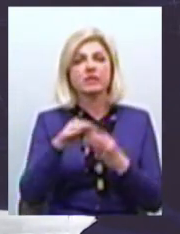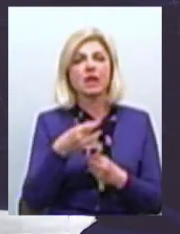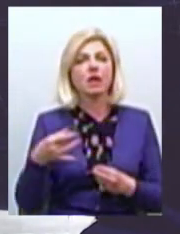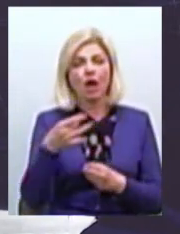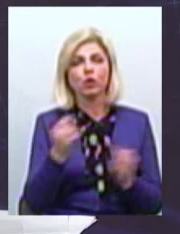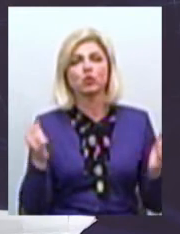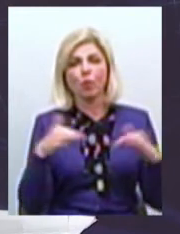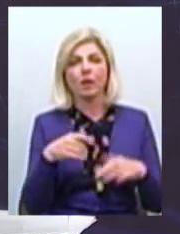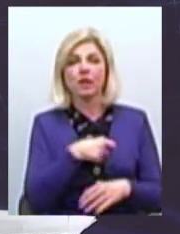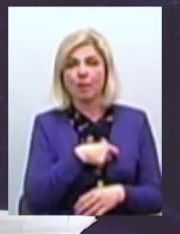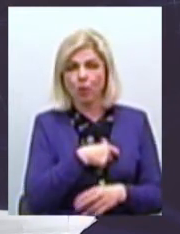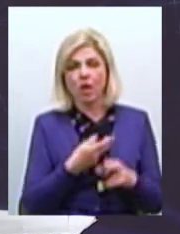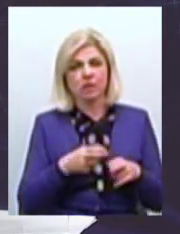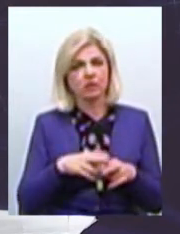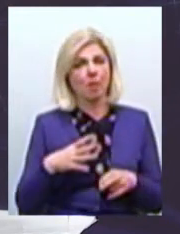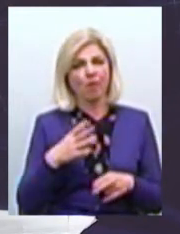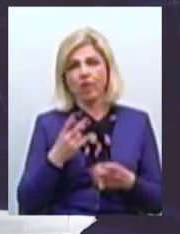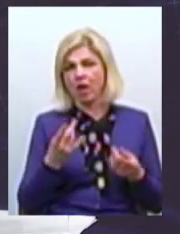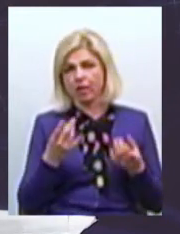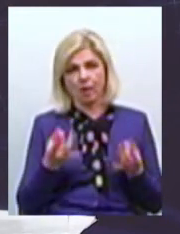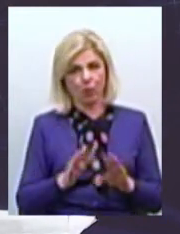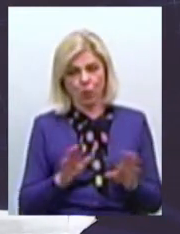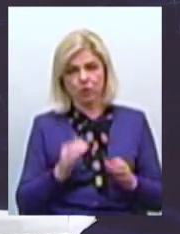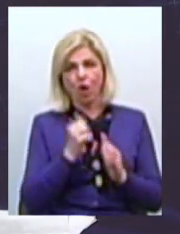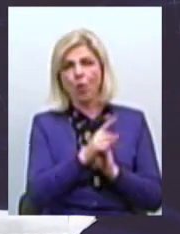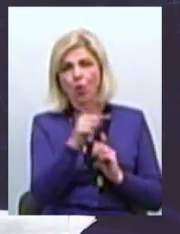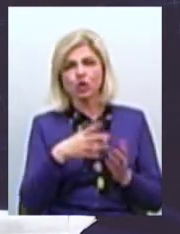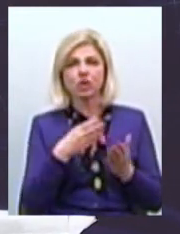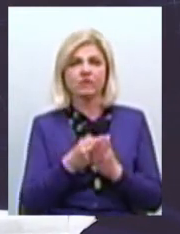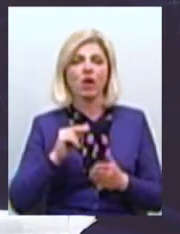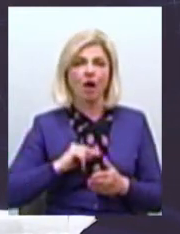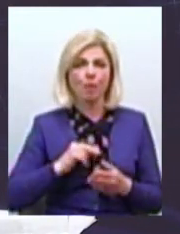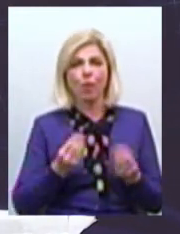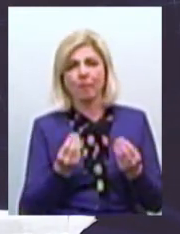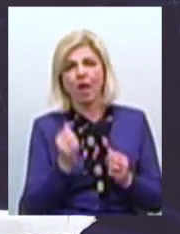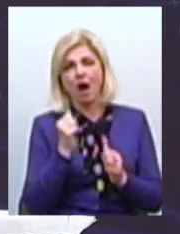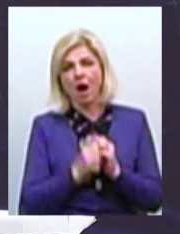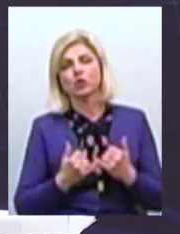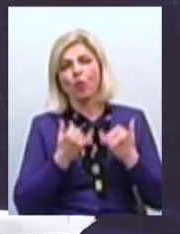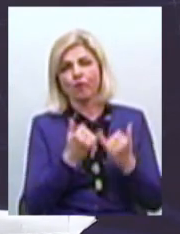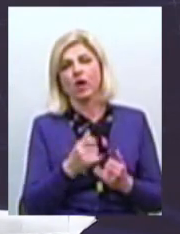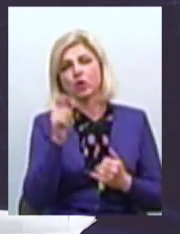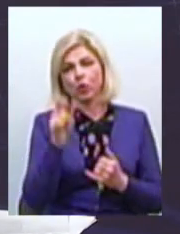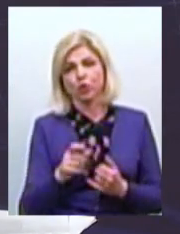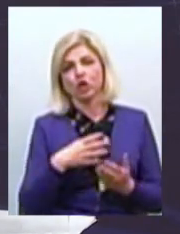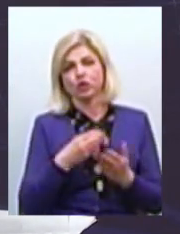депутатів Це буває Не так просто Тому що Кожного своя робота Свій бізнес І кожна поважна людина У себе в районі